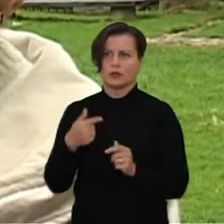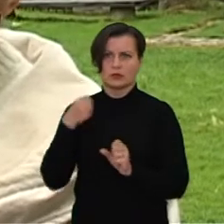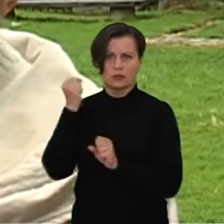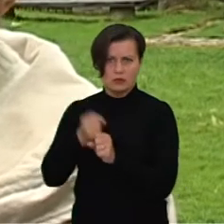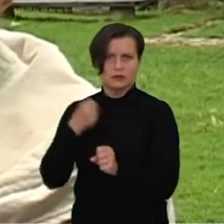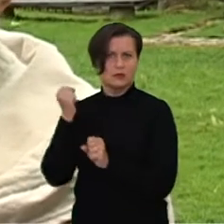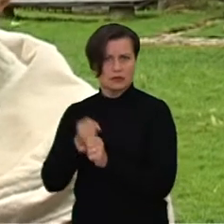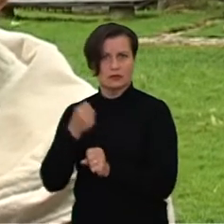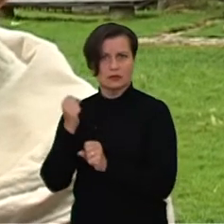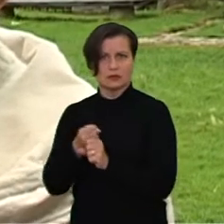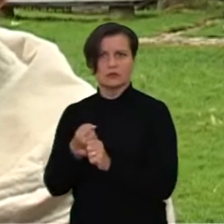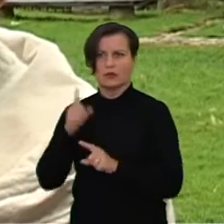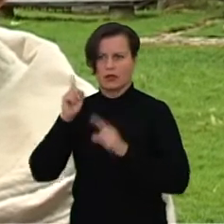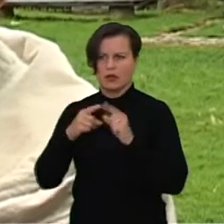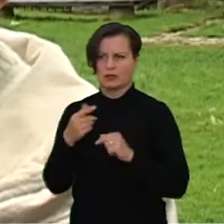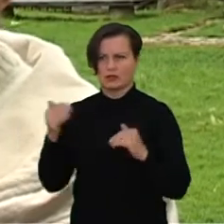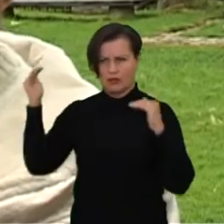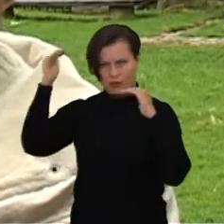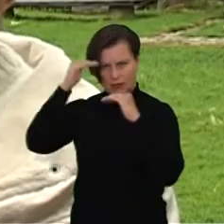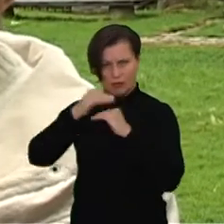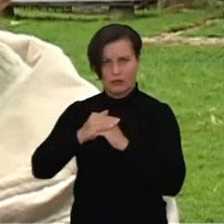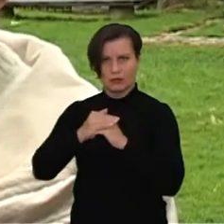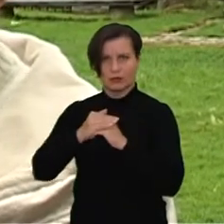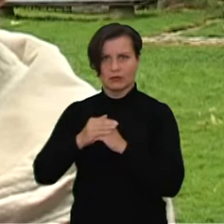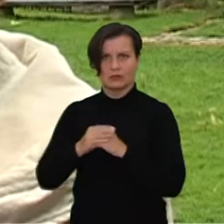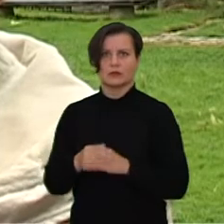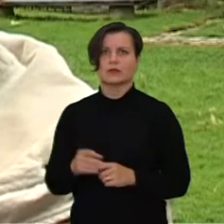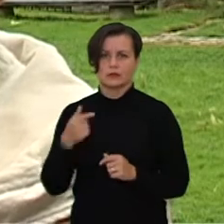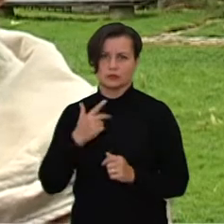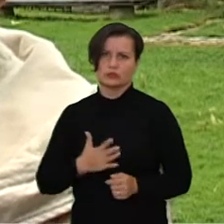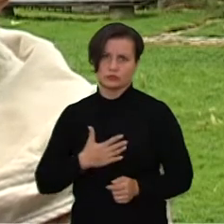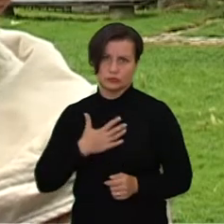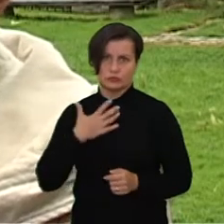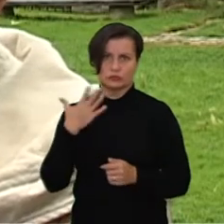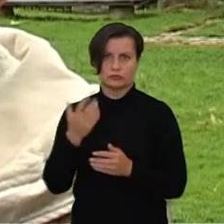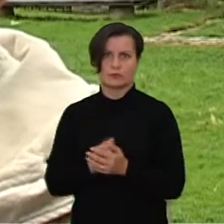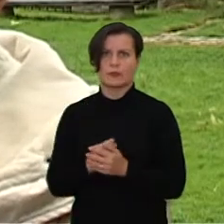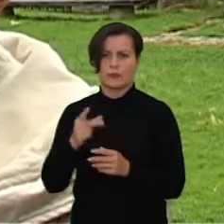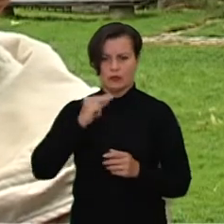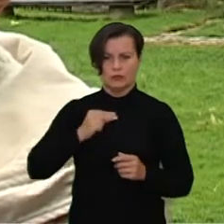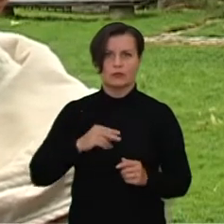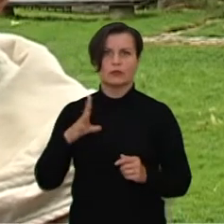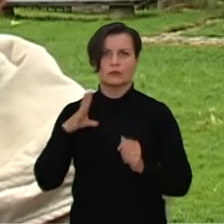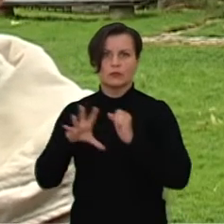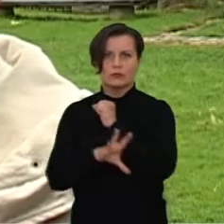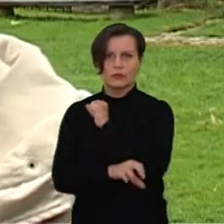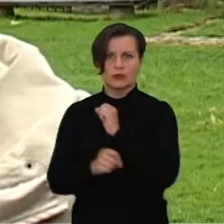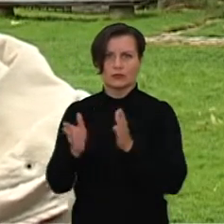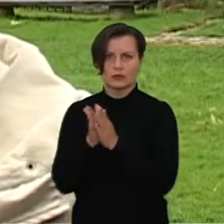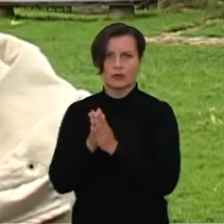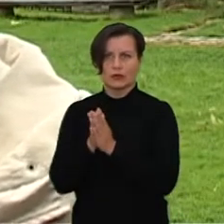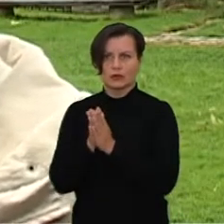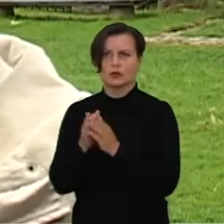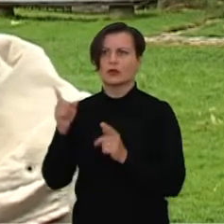Ištisai esame kinkytos kartais ir iki vėlumos nakties. Ir labai džiaugiamės, nes tevelio paskutinis